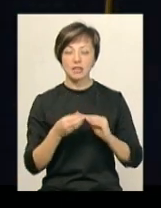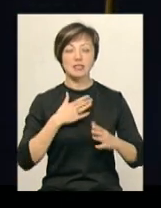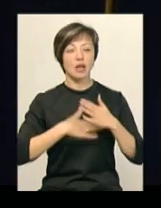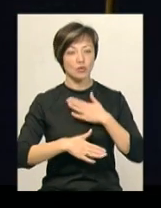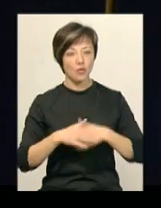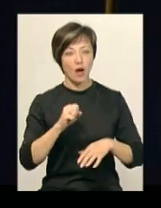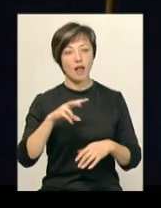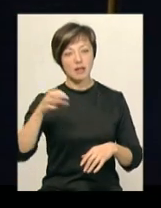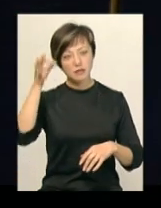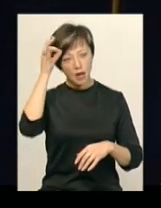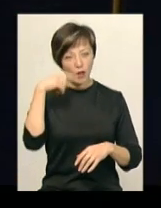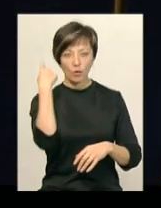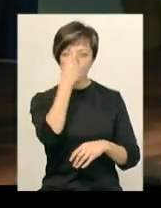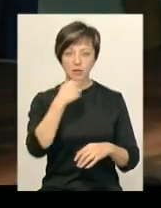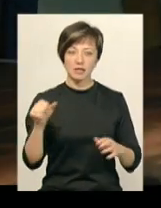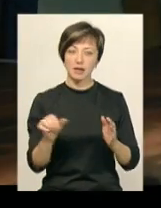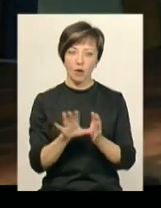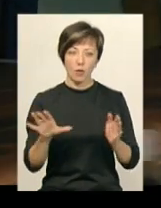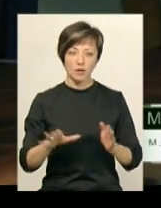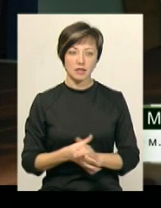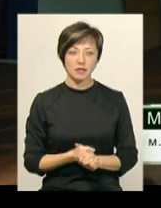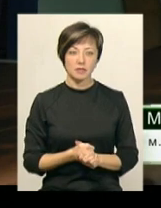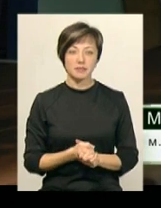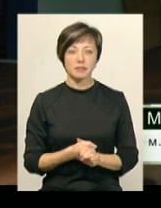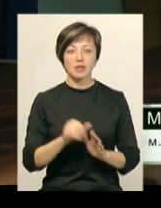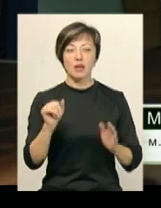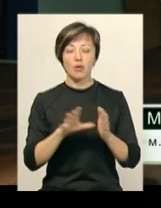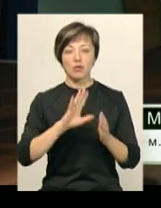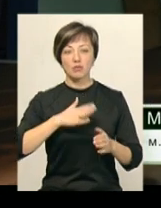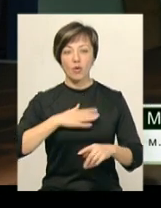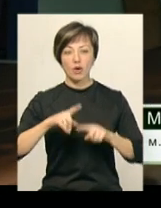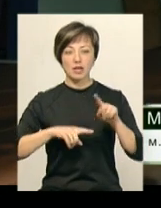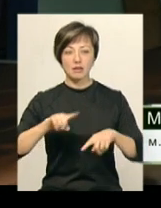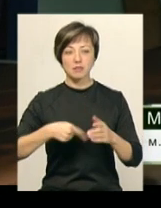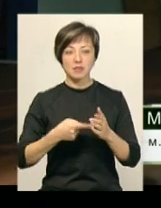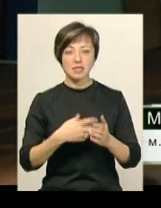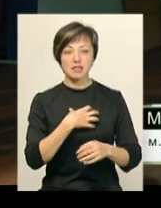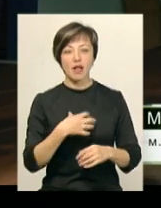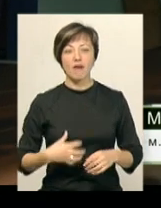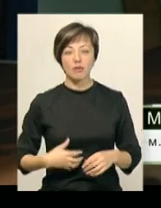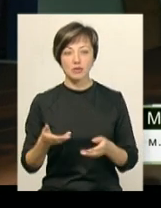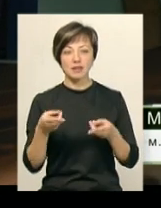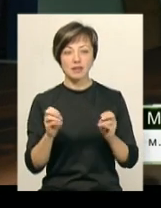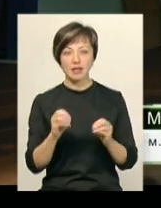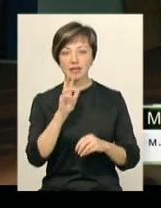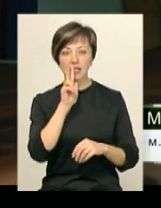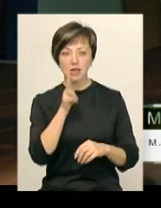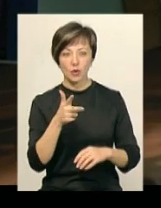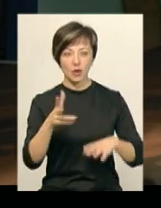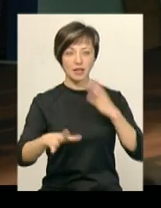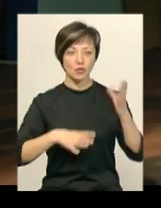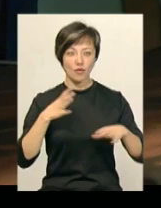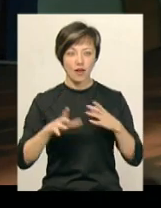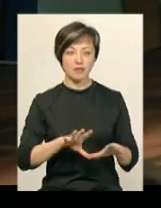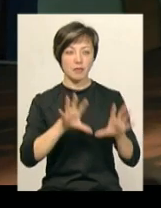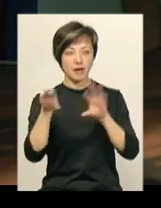задоволений та згадує особистий рекорд. Рекорд мого міста, рідного міста, міста Славути, де три роки тренувався, а